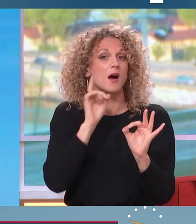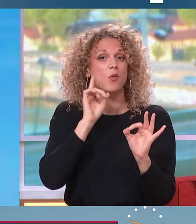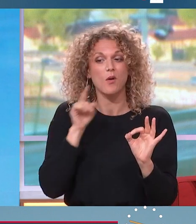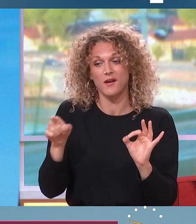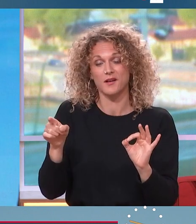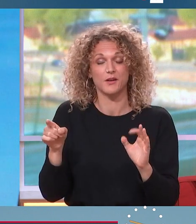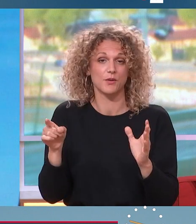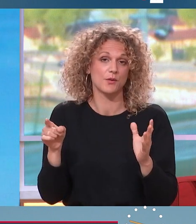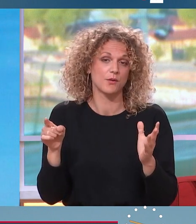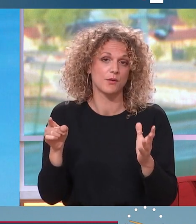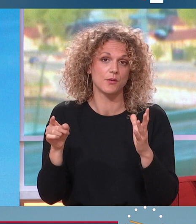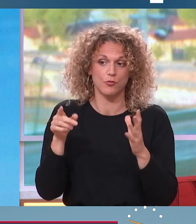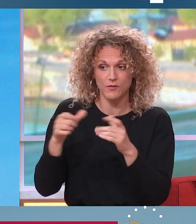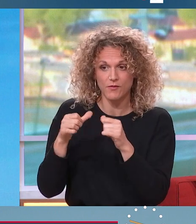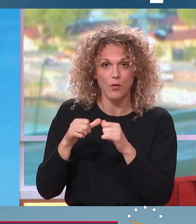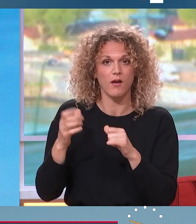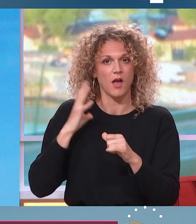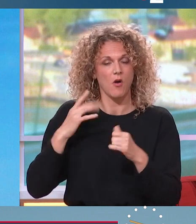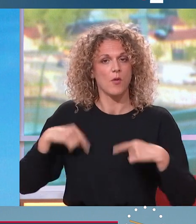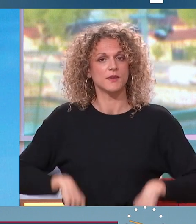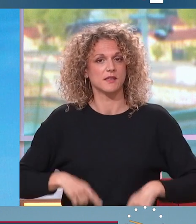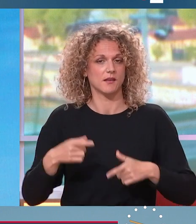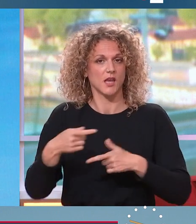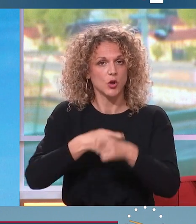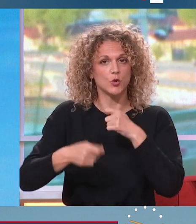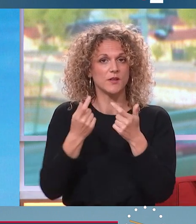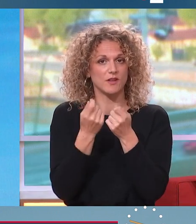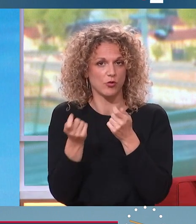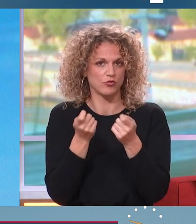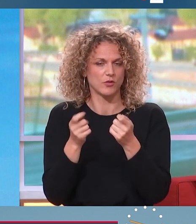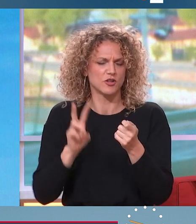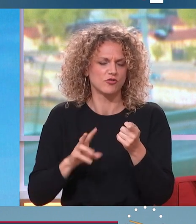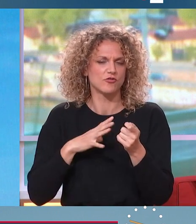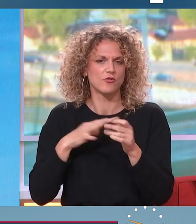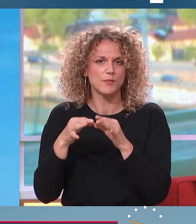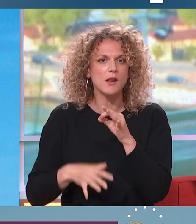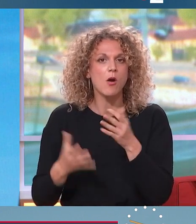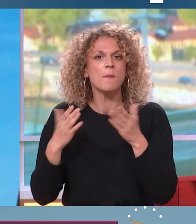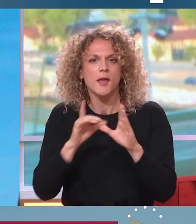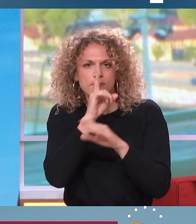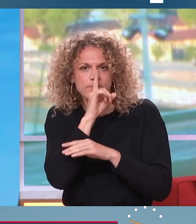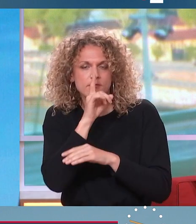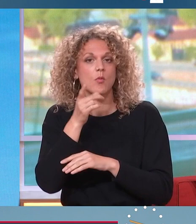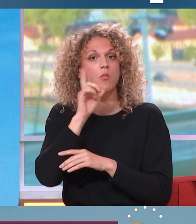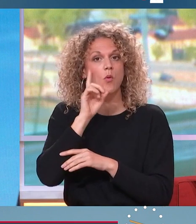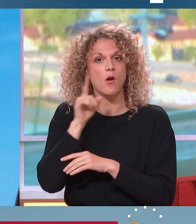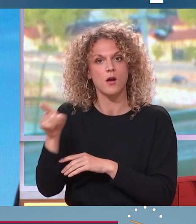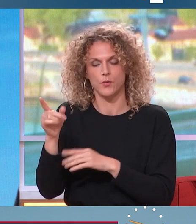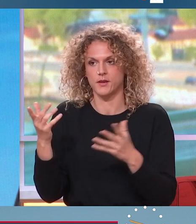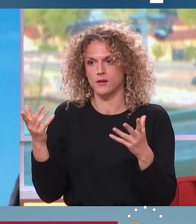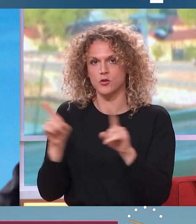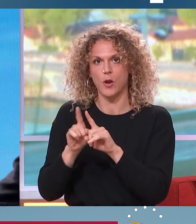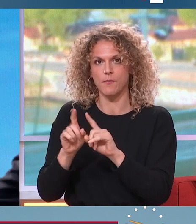du ministère de l'Économie et des Finances, donc il avait un bilan, mais on ne pouvait pas en parler, parce qu'il était immaculé,